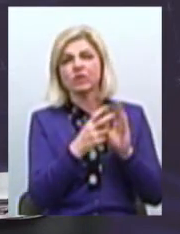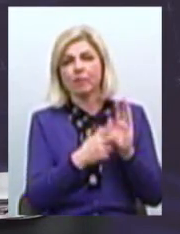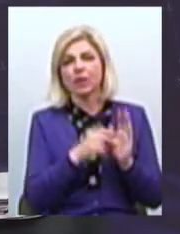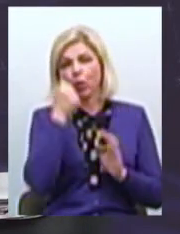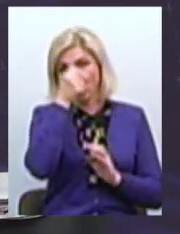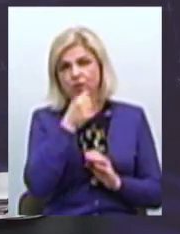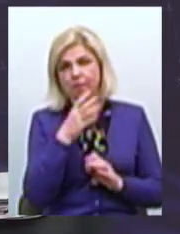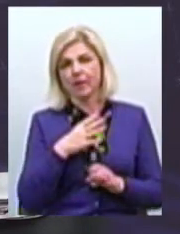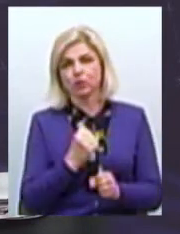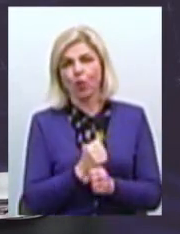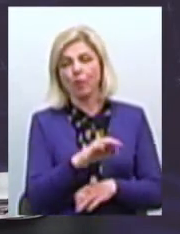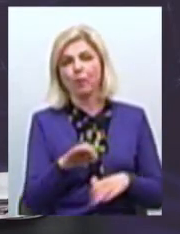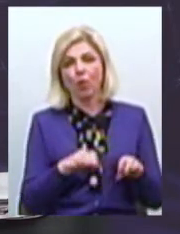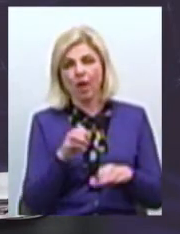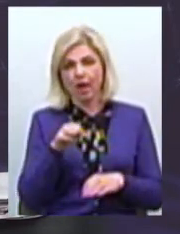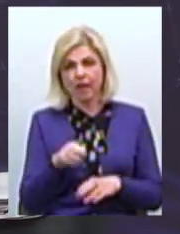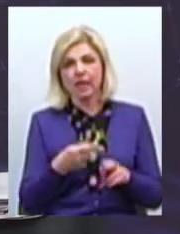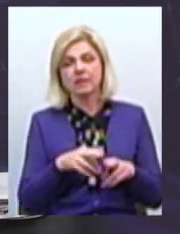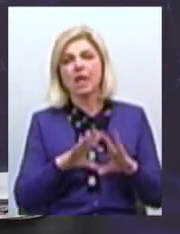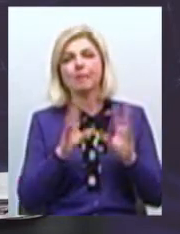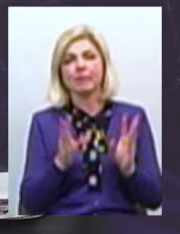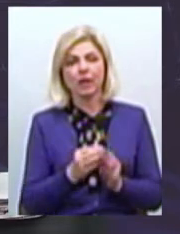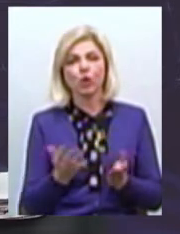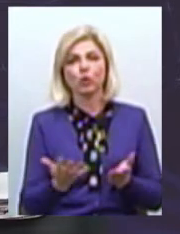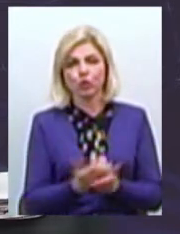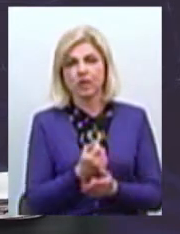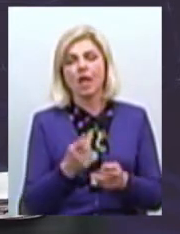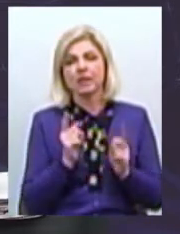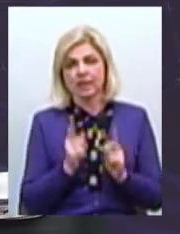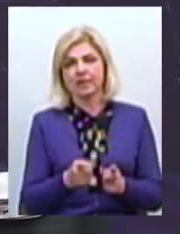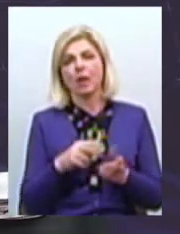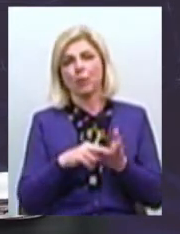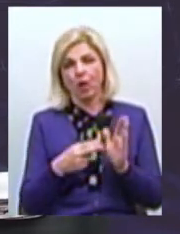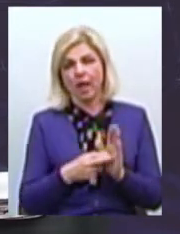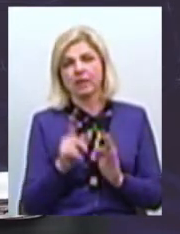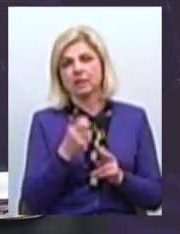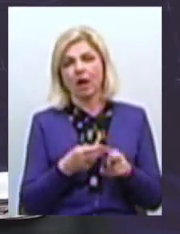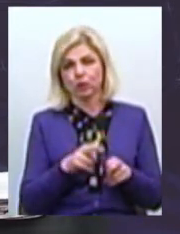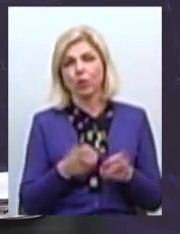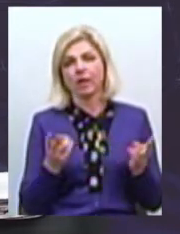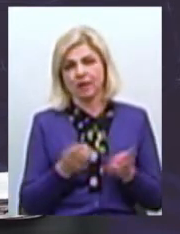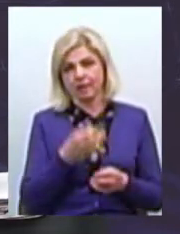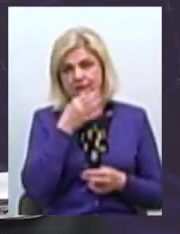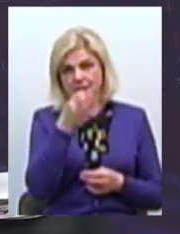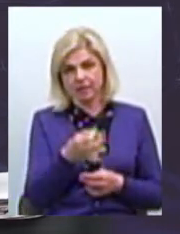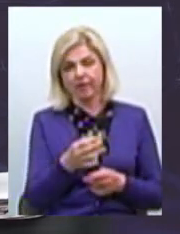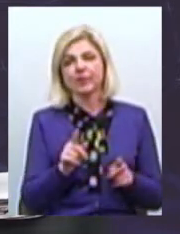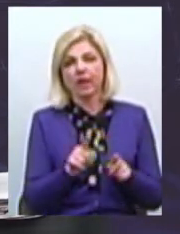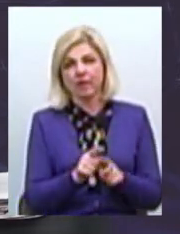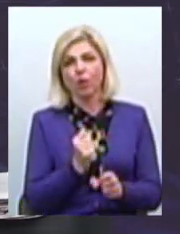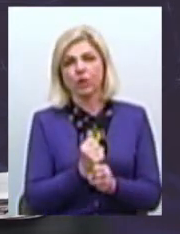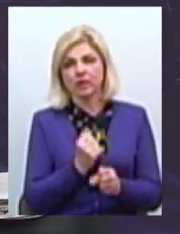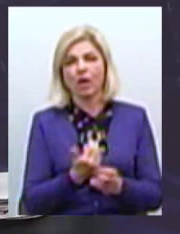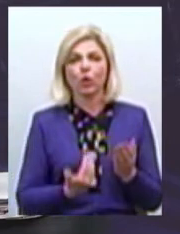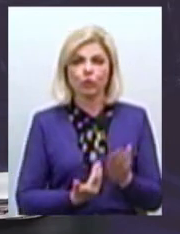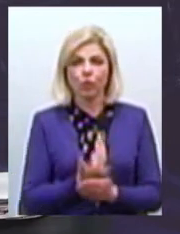вважаю, що це наше спільне досягнення Це дійсно такий проєкт, за який необхідно сказати Також проводиться оновлення парку